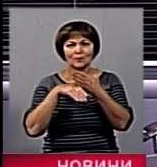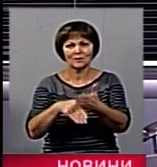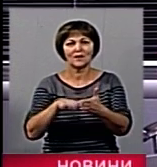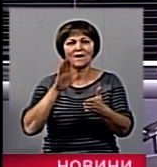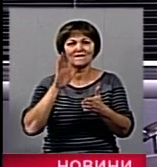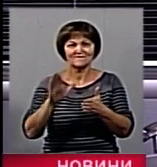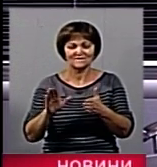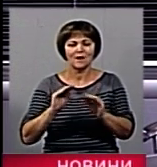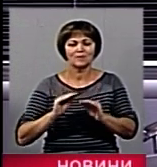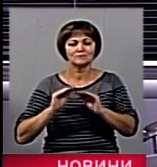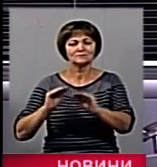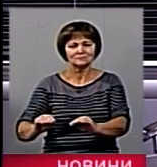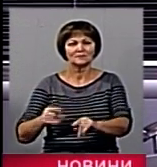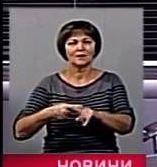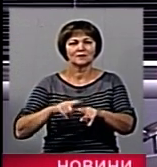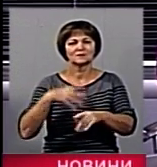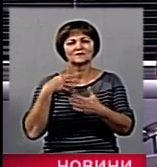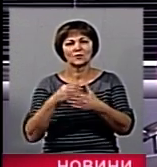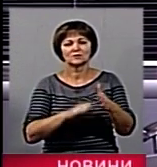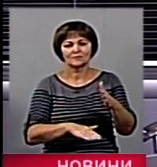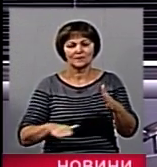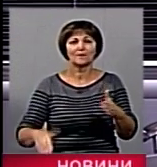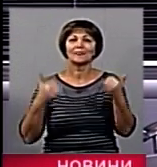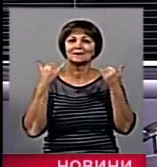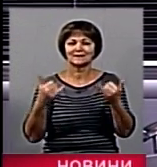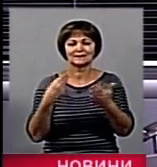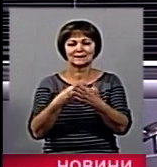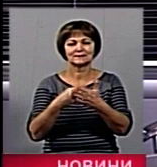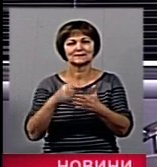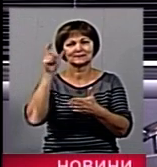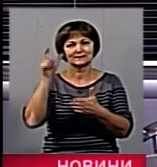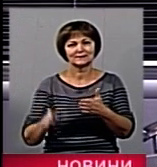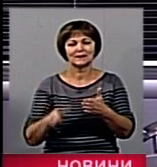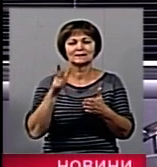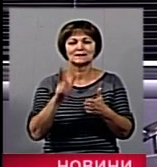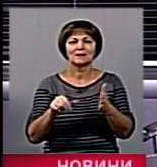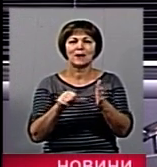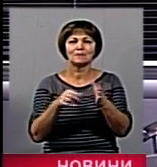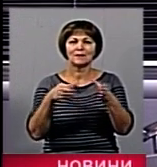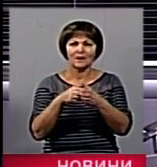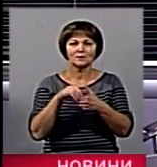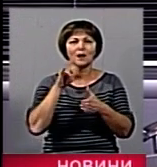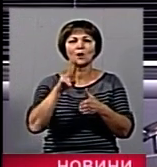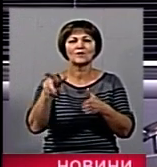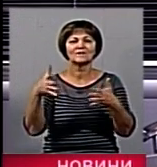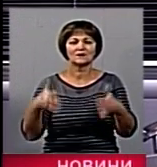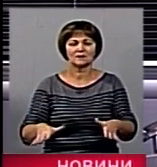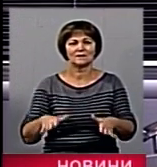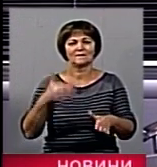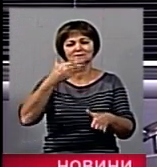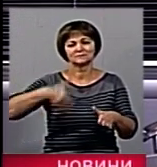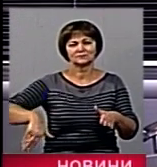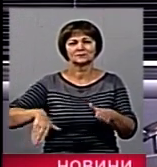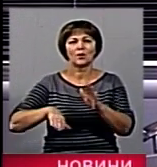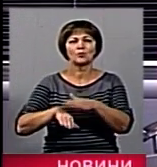протезуванні. Нині кошти підуть для нашого земляка, бійця 30-ї механізованої бригади Олега Федорчука, котрий втратив ногу під